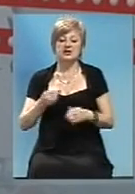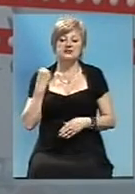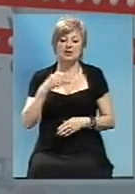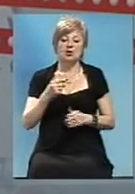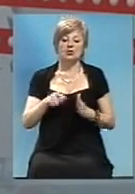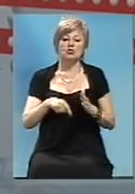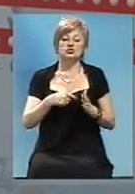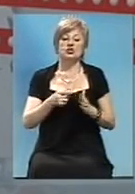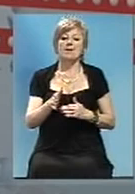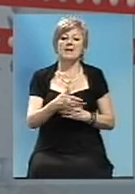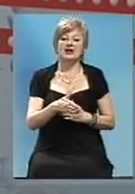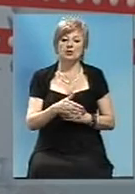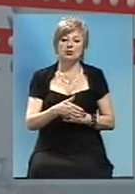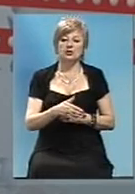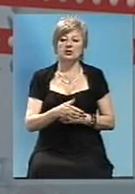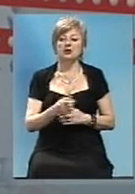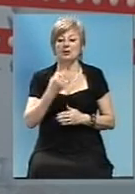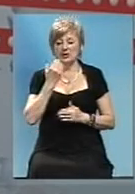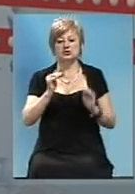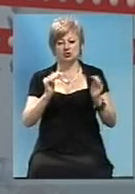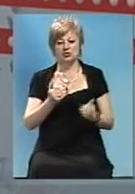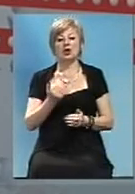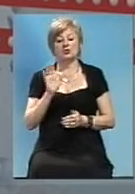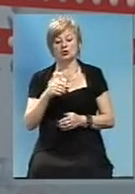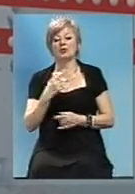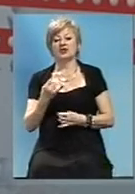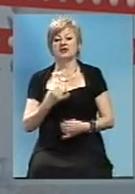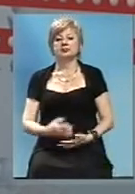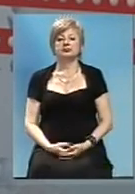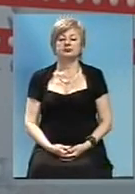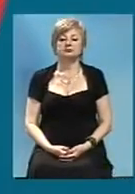220 кілометрів. Ми подивимо сюжет і потім почнемо обговорювати.